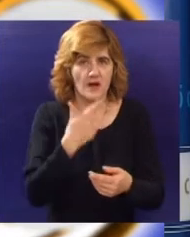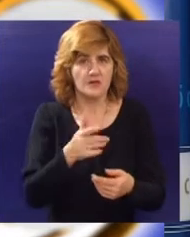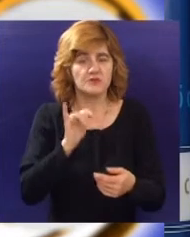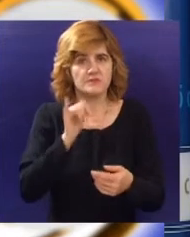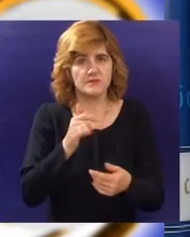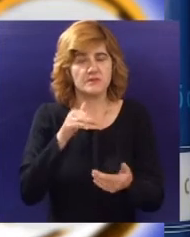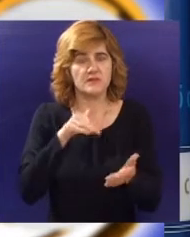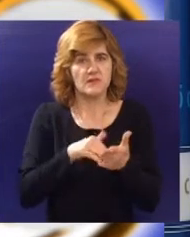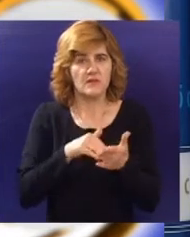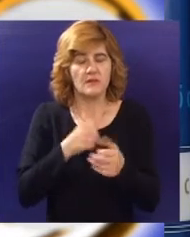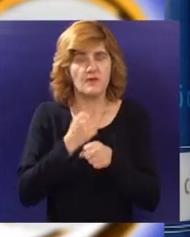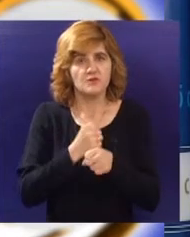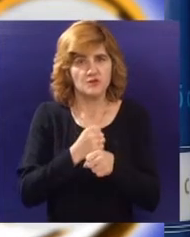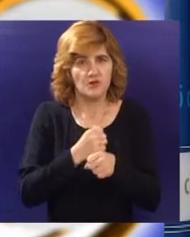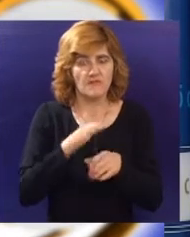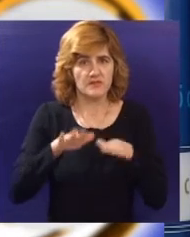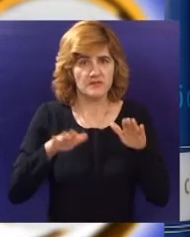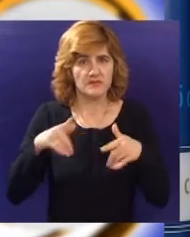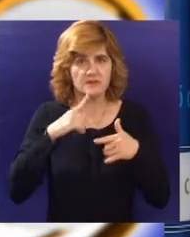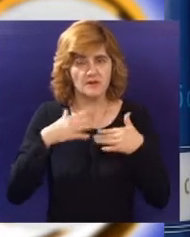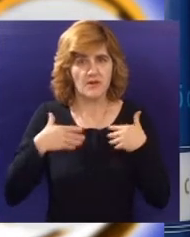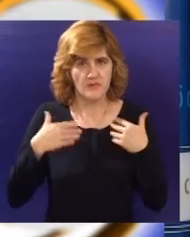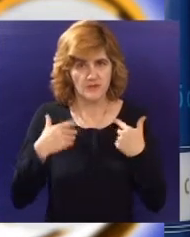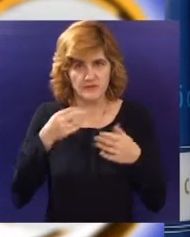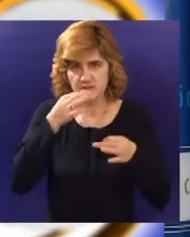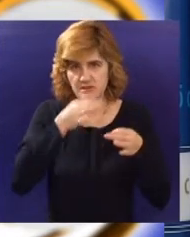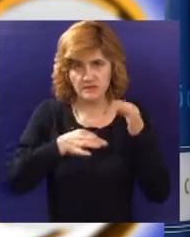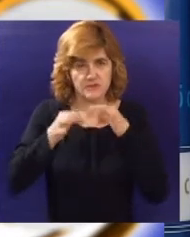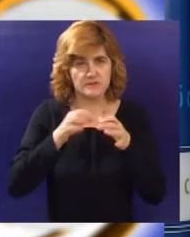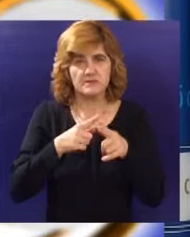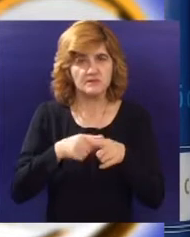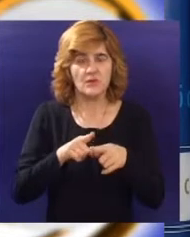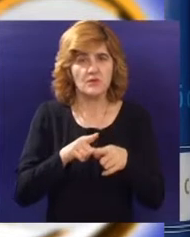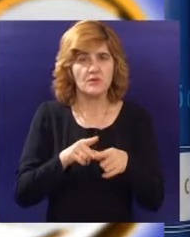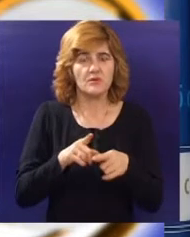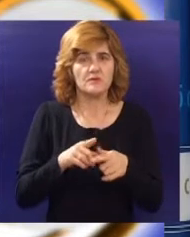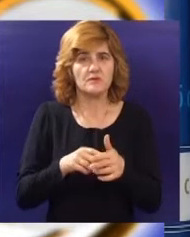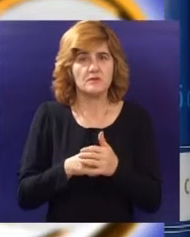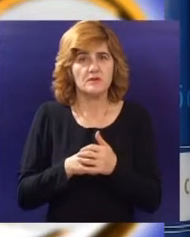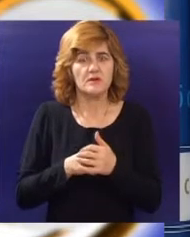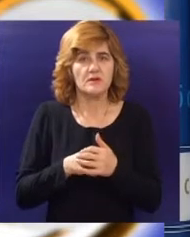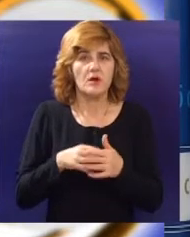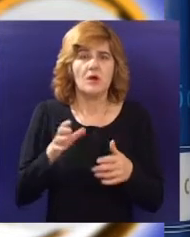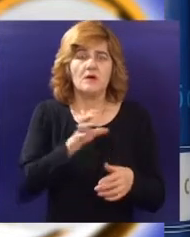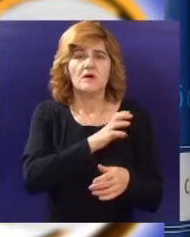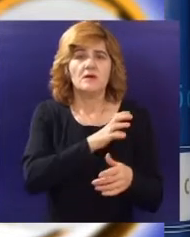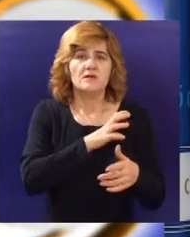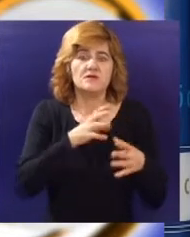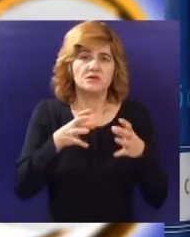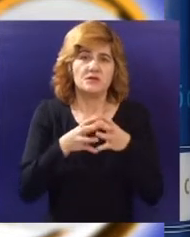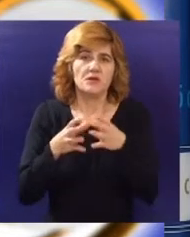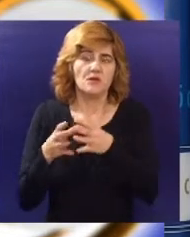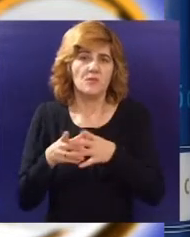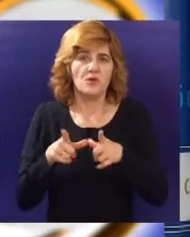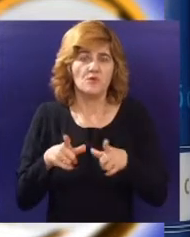lokalnom ekološkom akcijnom planu da ciljeno radimo istraživanja povodom određenih rizičnih faktora